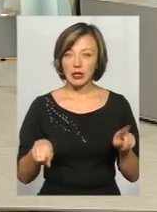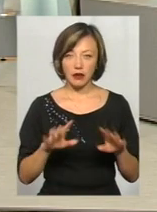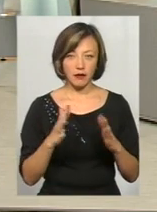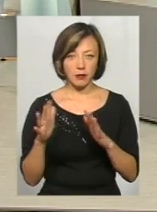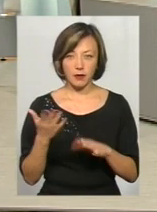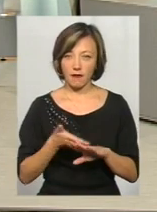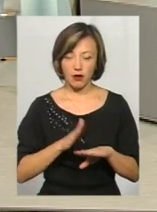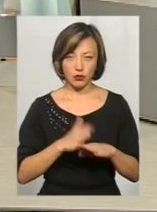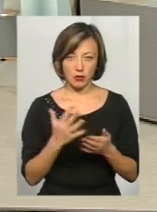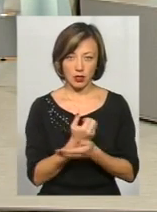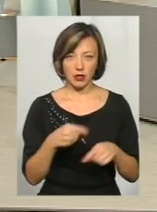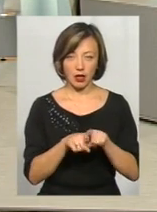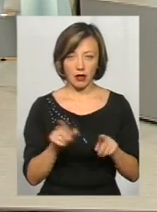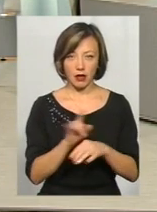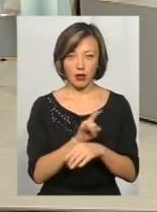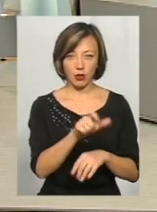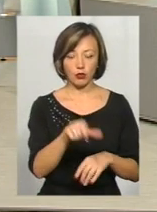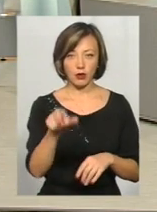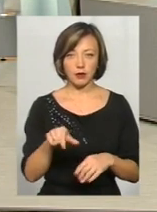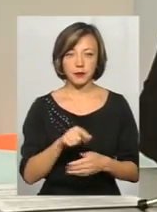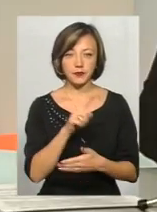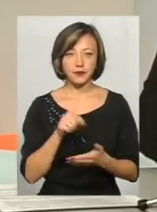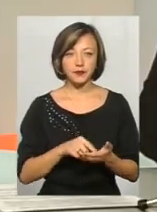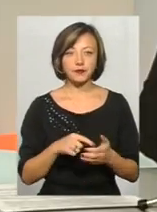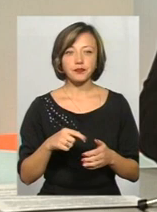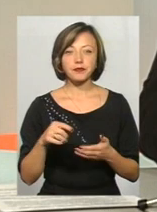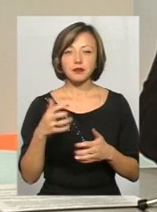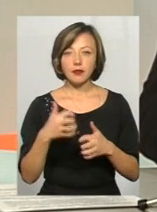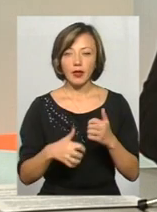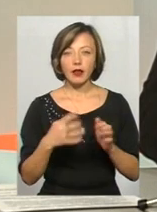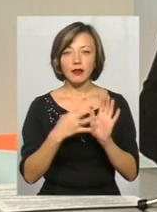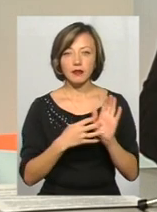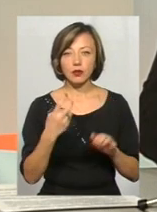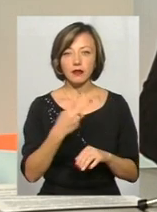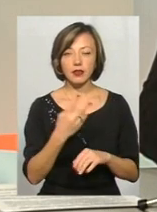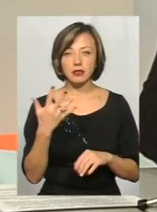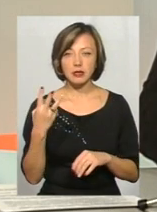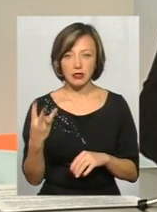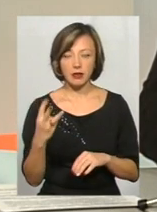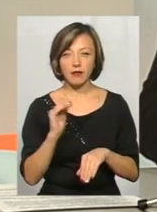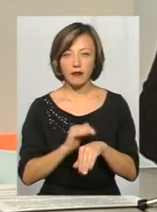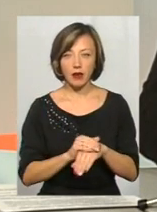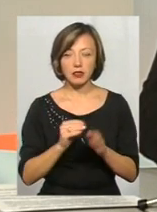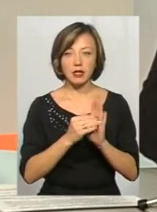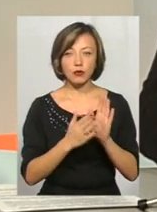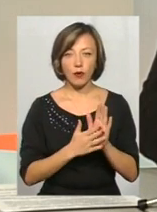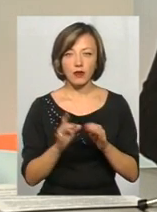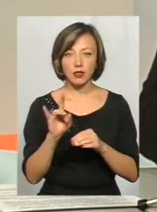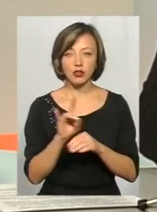насправді. Я хочу повторитися, серед 923 факта зареєстрованих шахраївств